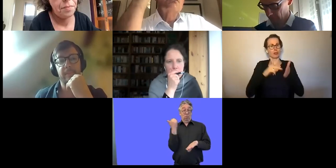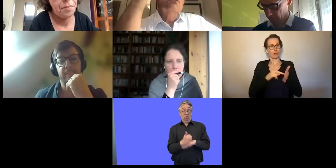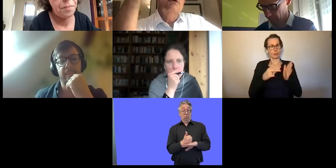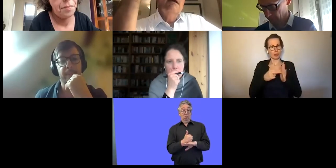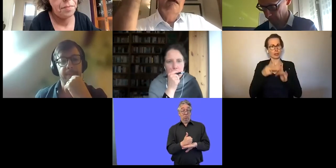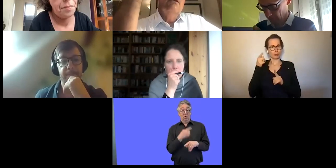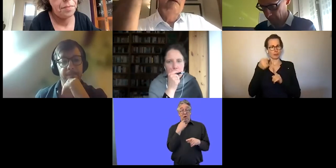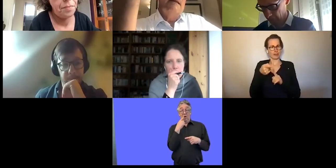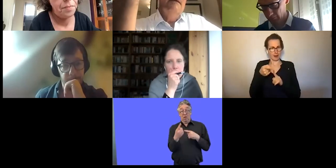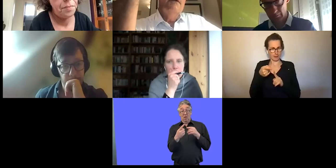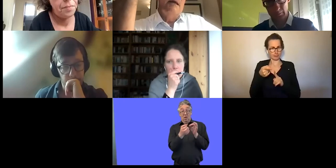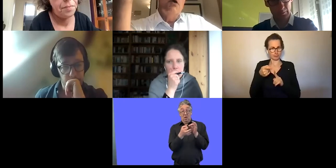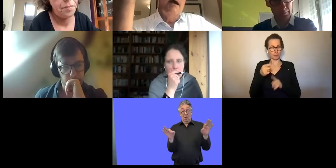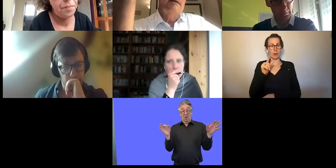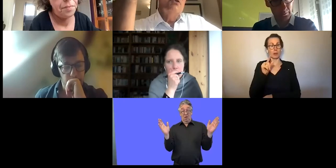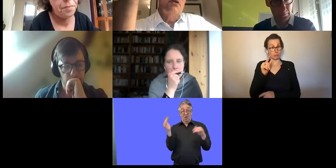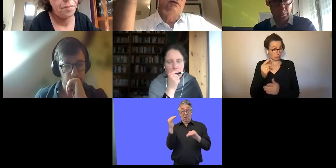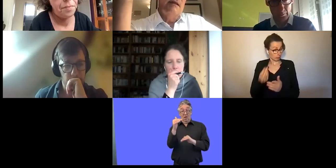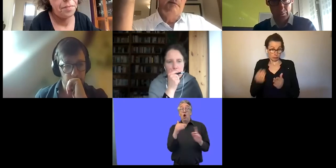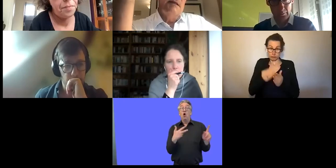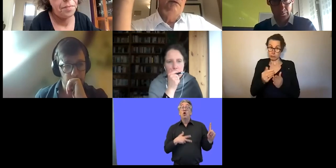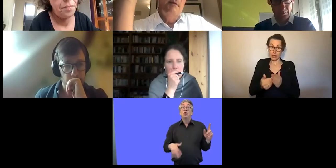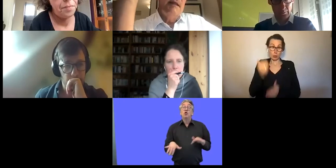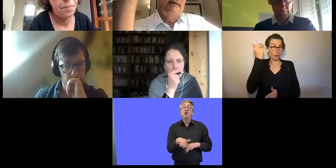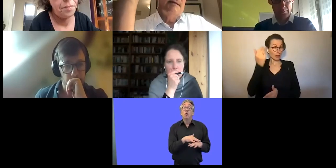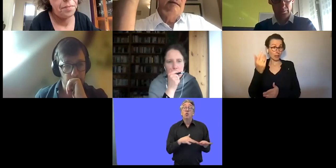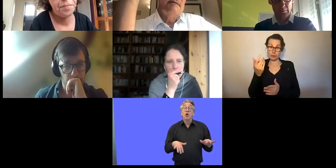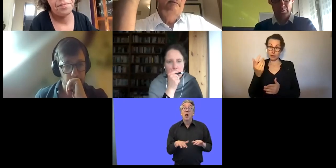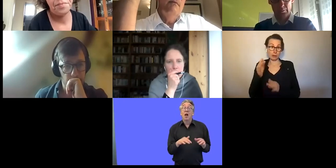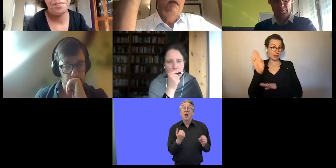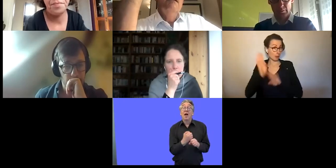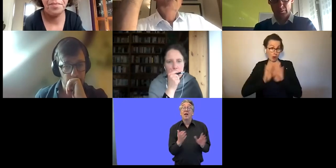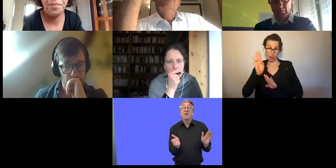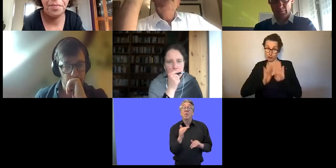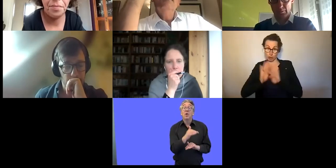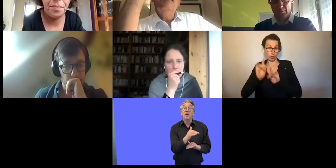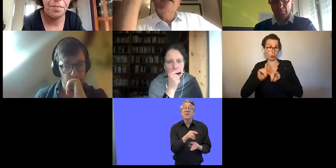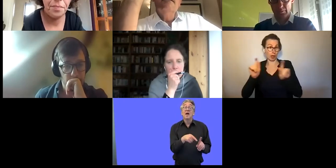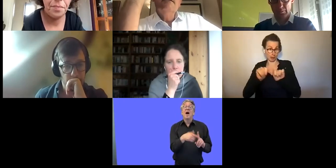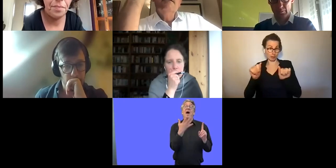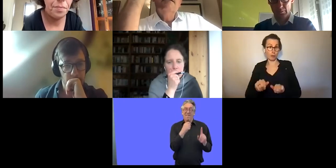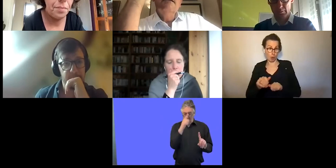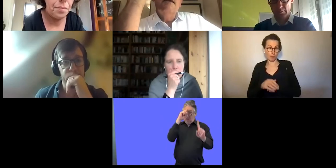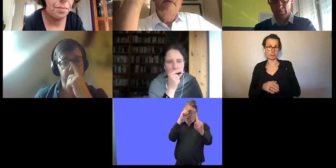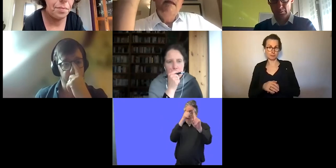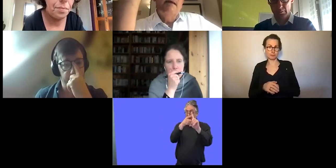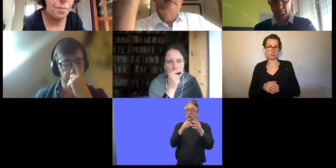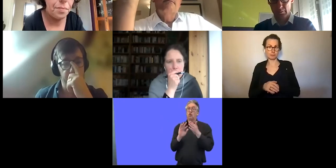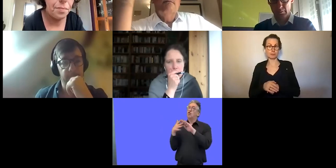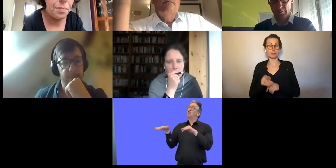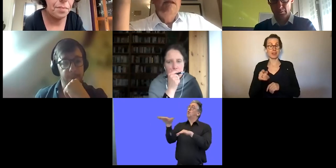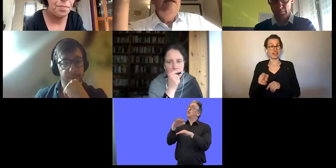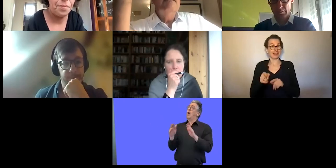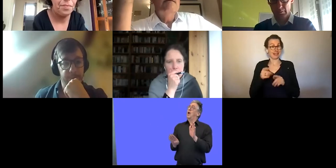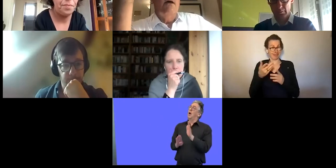die dazu innovative, demokratische Unternehmensformen einsetzen, in der die Gewinne